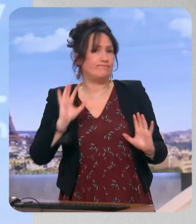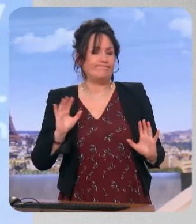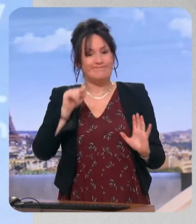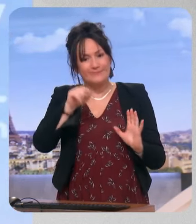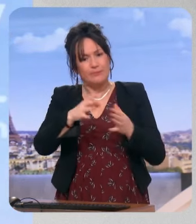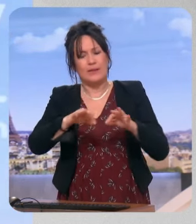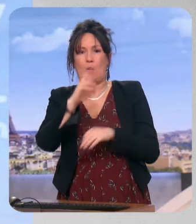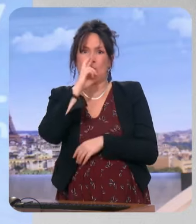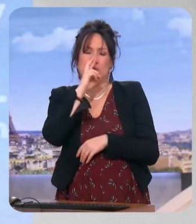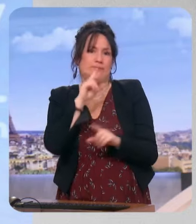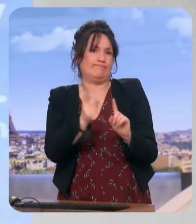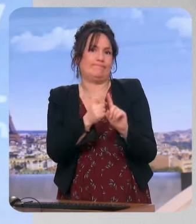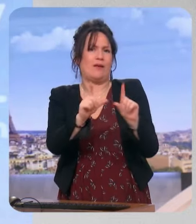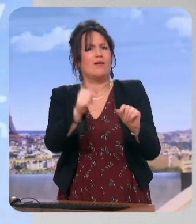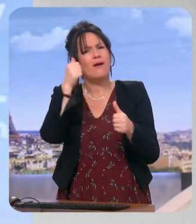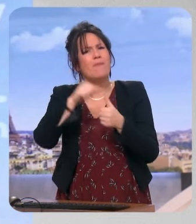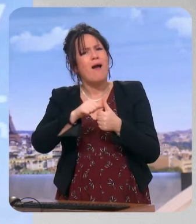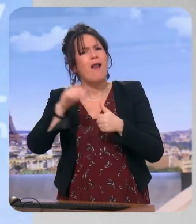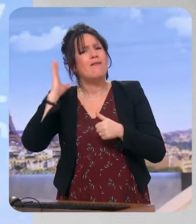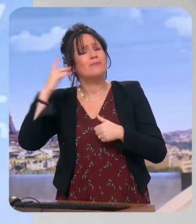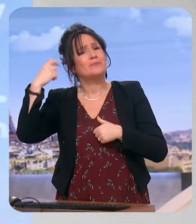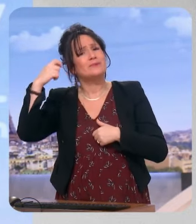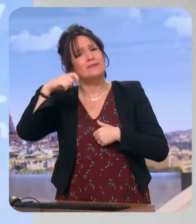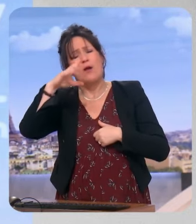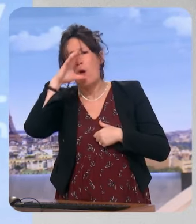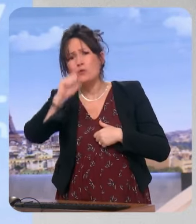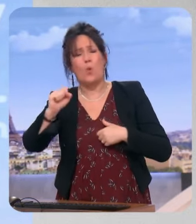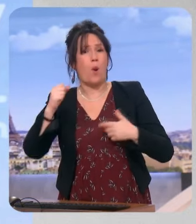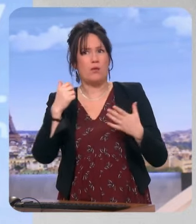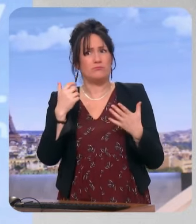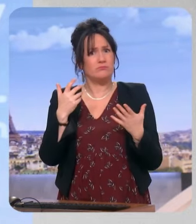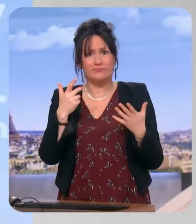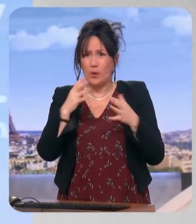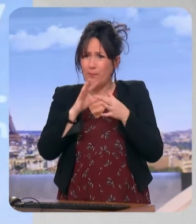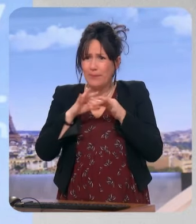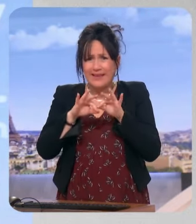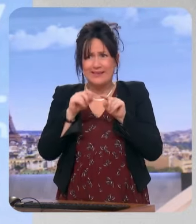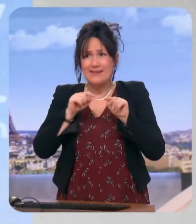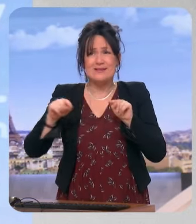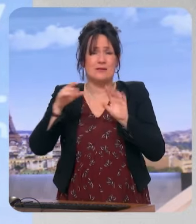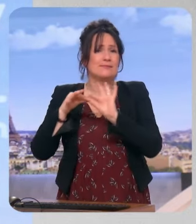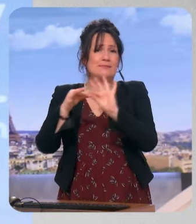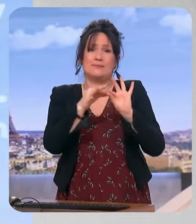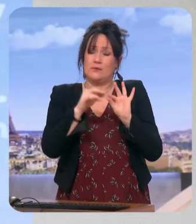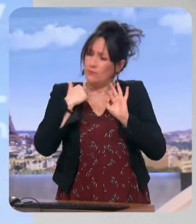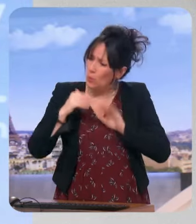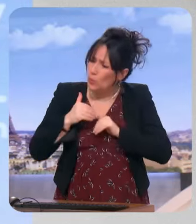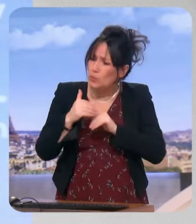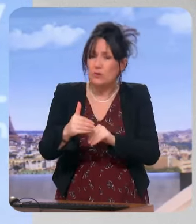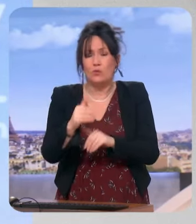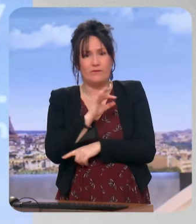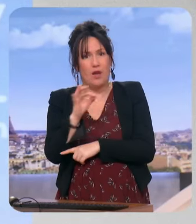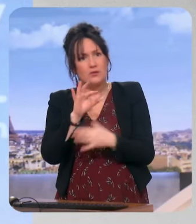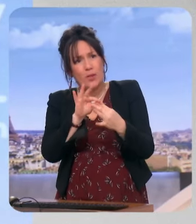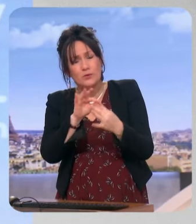interlocuteur, vous savez ce que disait le général de Gaulle, les États ont des relations entre eux, donc on continuera d'avoir des relations avec la Russie, demain avec d